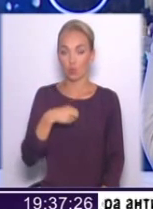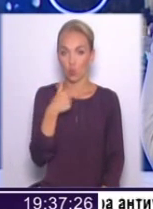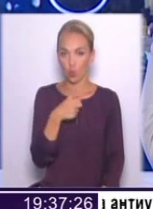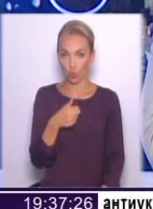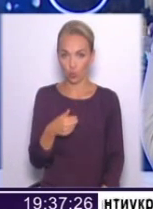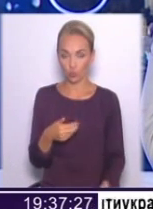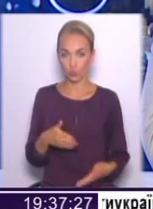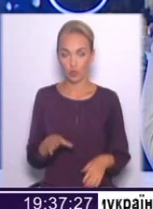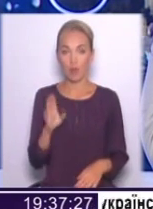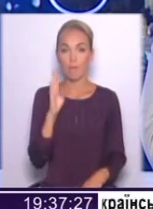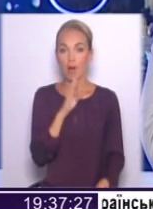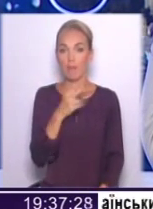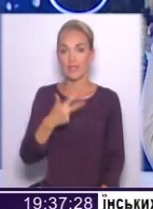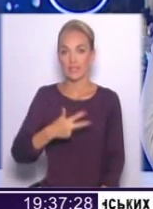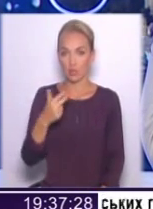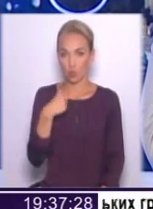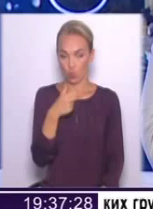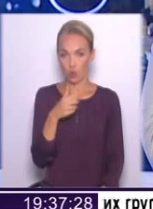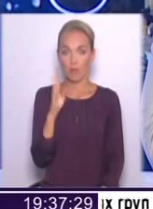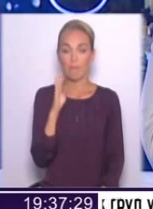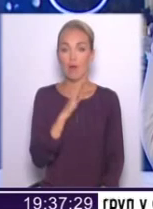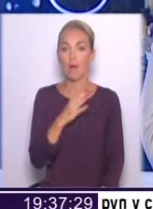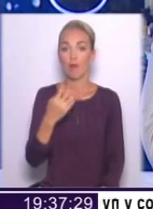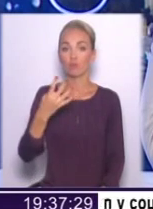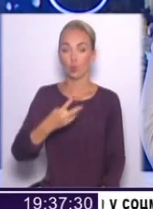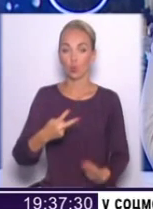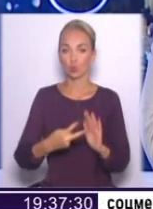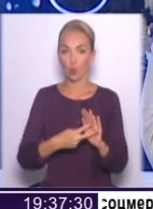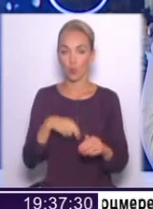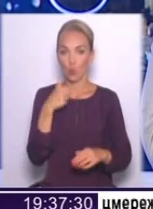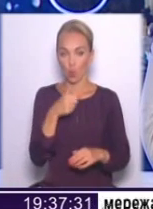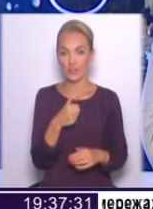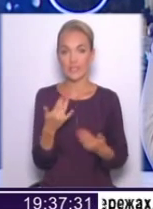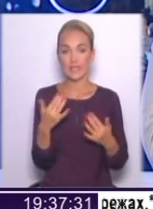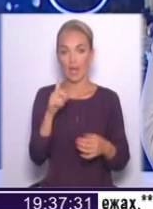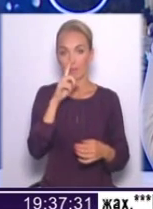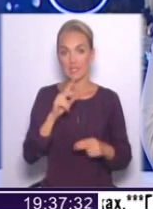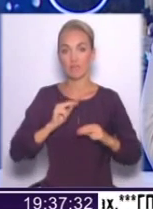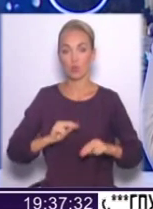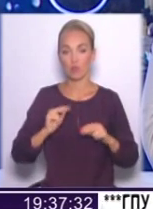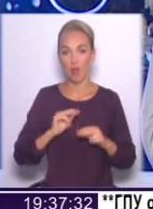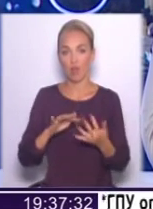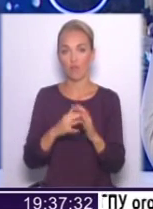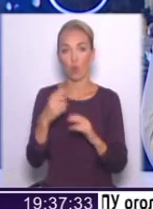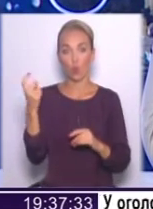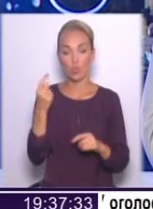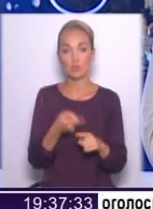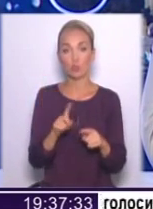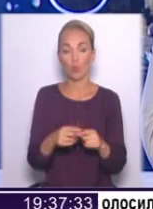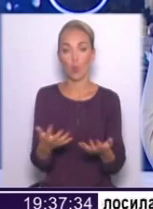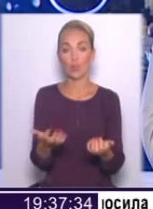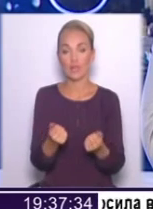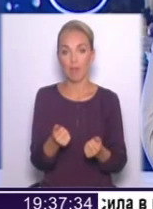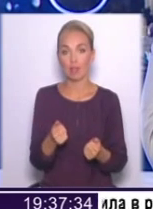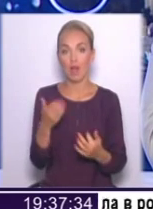мама 33-го року. Мама в 47-му році кілька місяців працювала в колгоспі, і тому вона отримала пільгу як